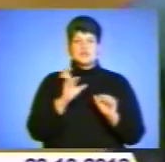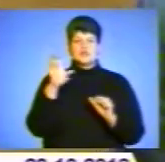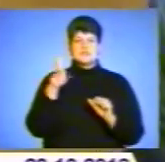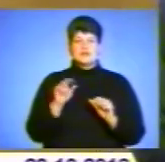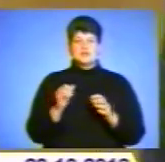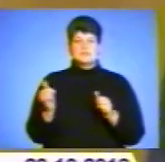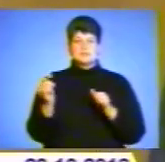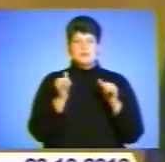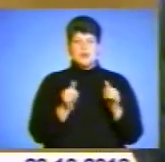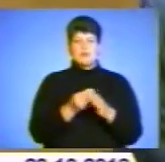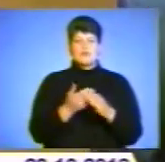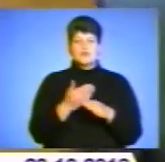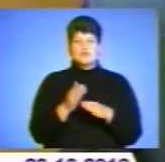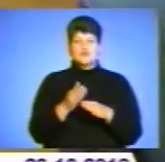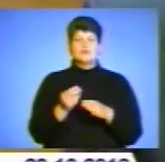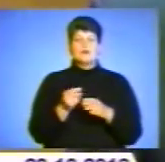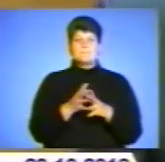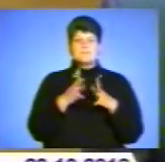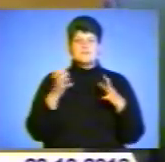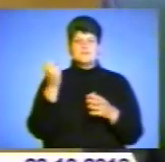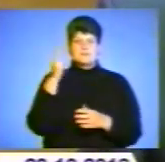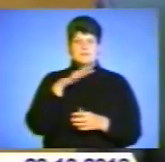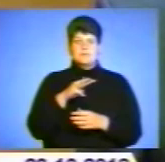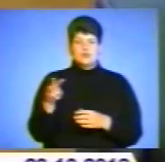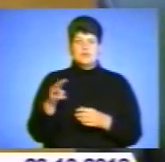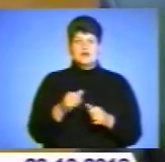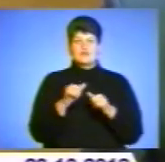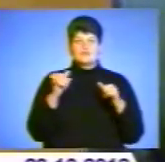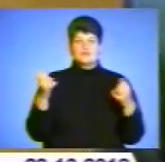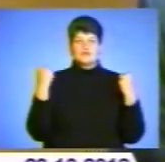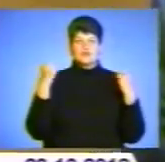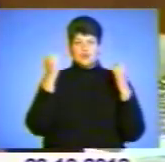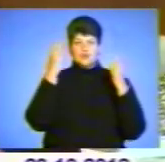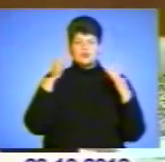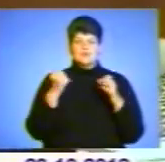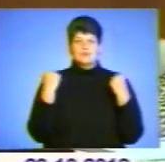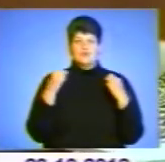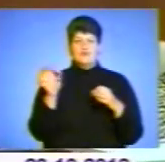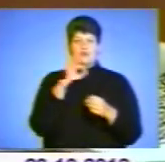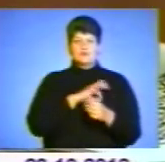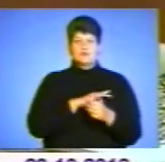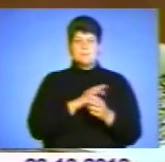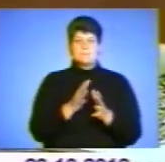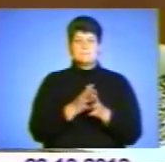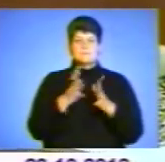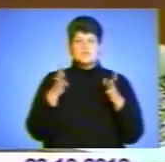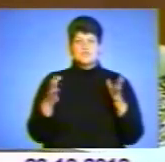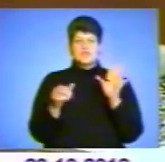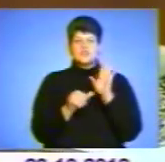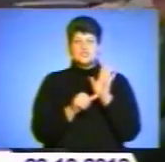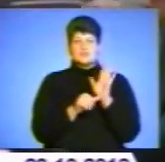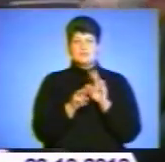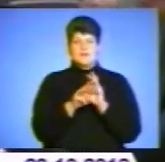профіянсовано більше 12 мільйон, а на розміщення культури і спорту використово на понад 6 мільйонів